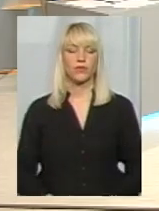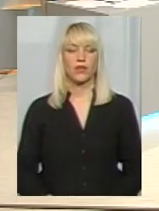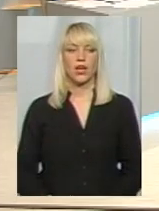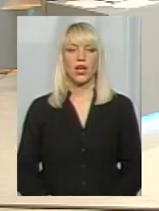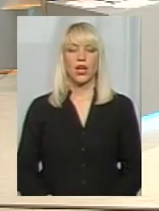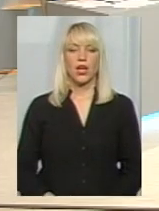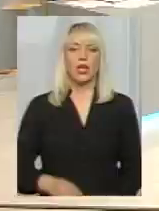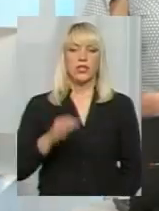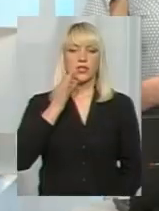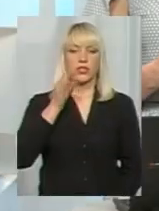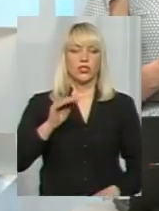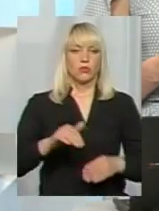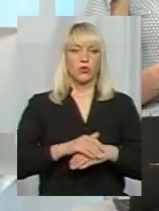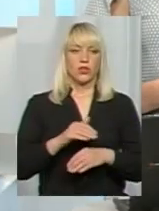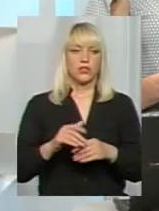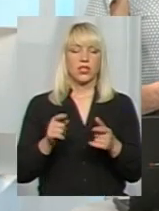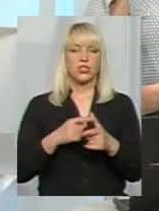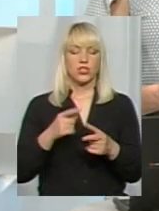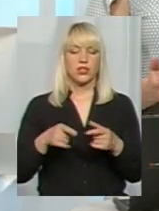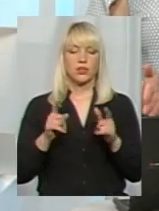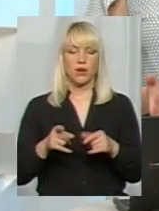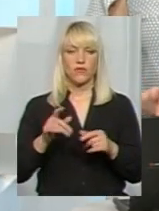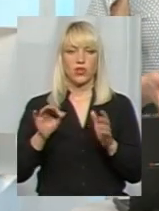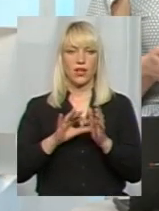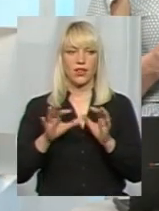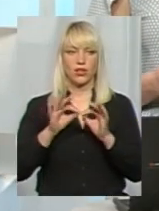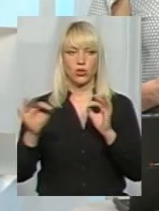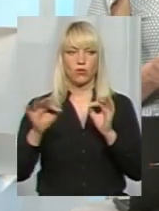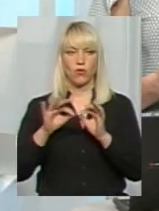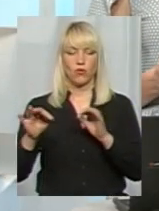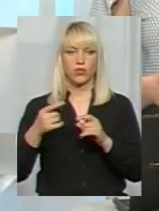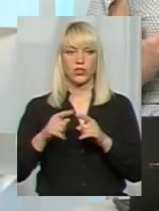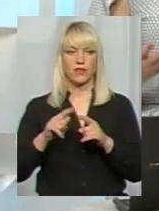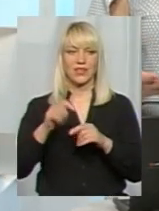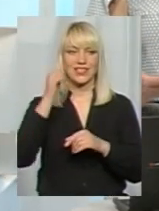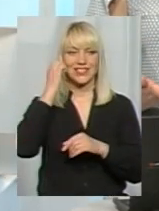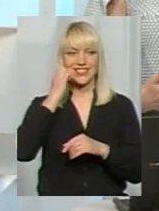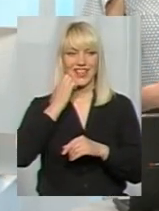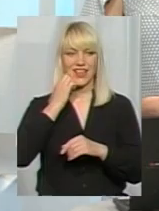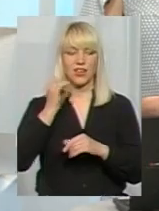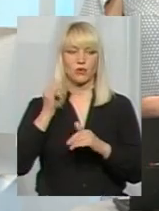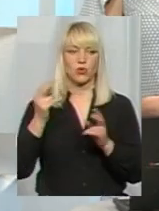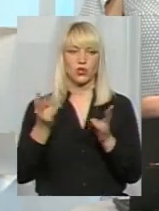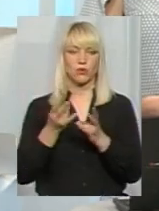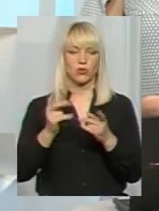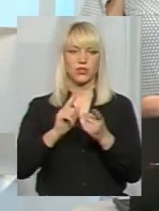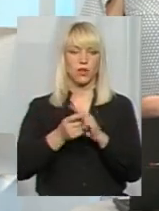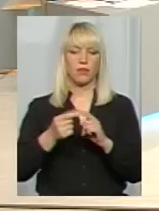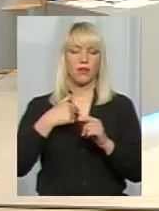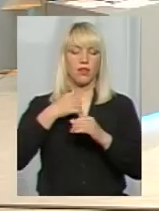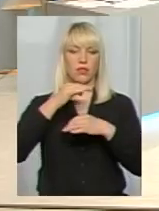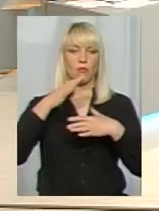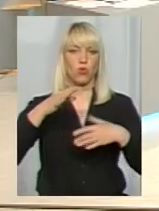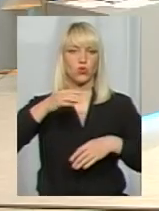дозволю собі уточнити, чи насправді проводка в таборах, в більшості їх, ну, стара і потребує заміну? Я не можу